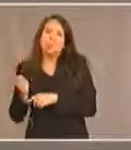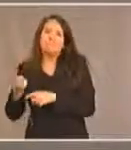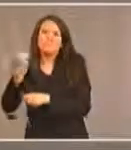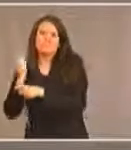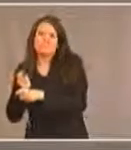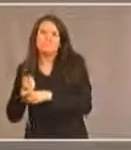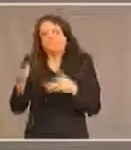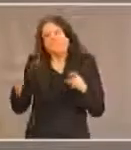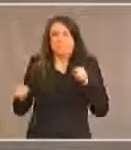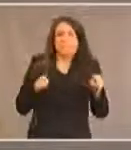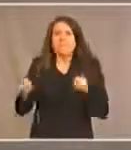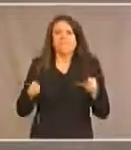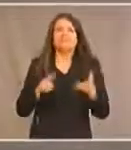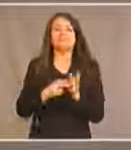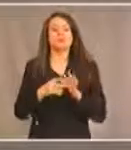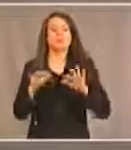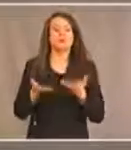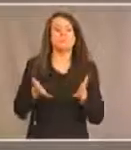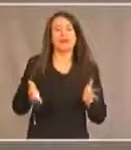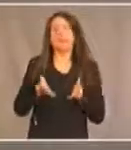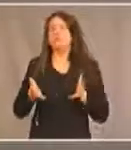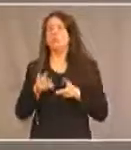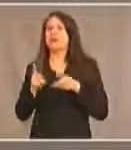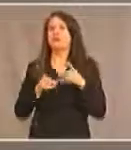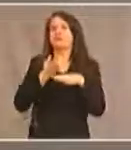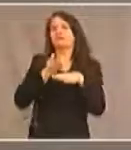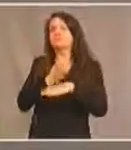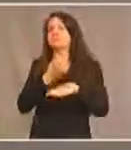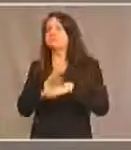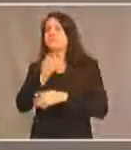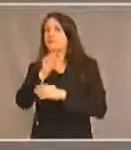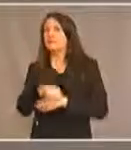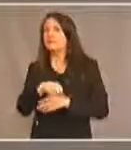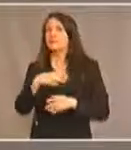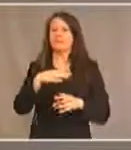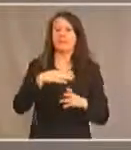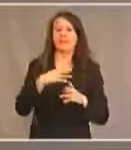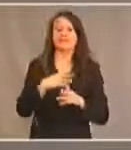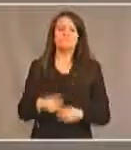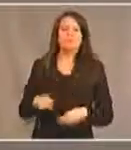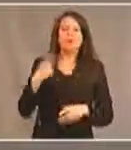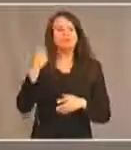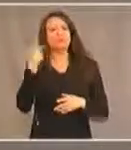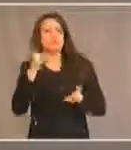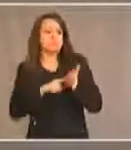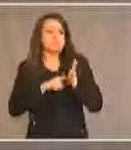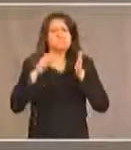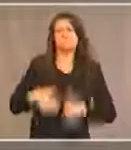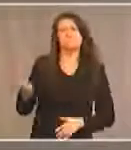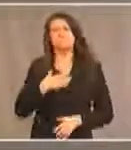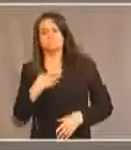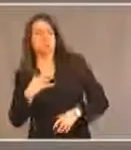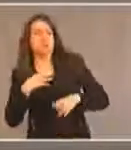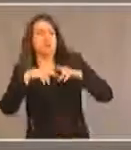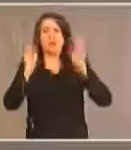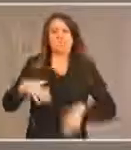à promouvoir l'accessibilité pour qu'on n'ait pas à se pointer avec des vérificateurs et des rapports?